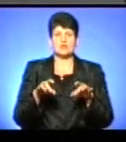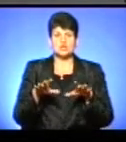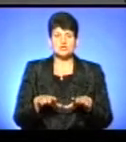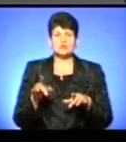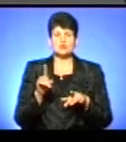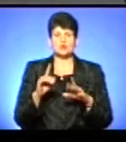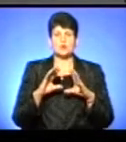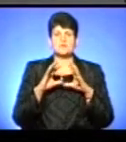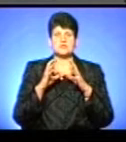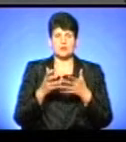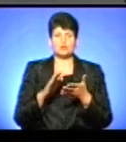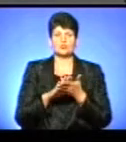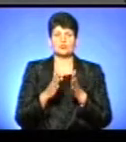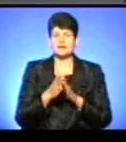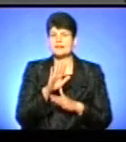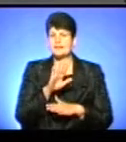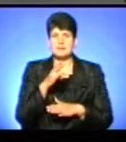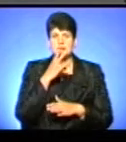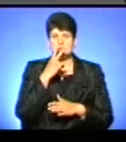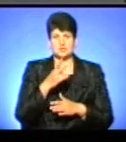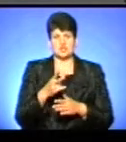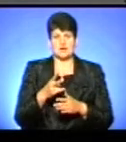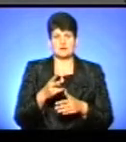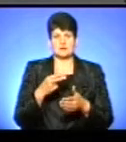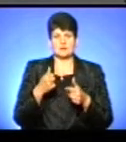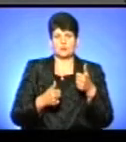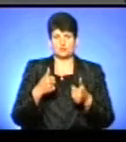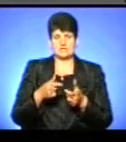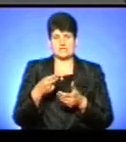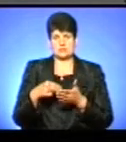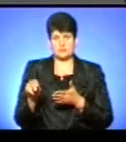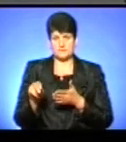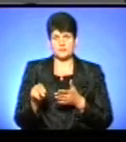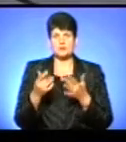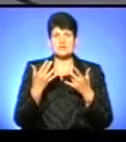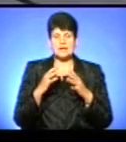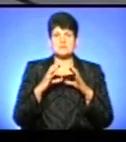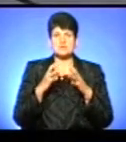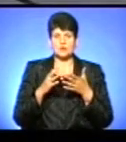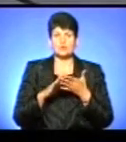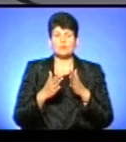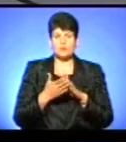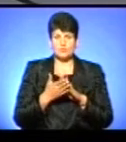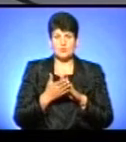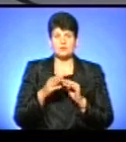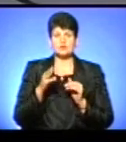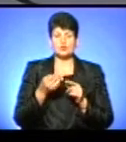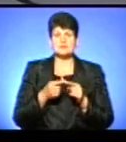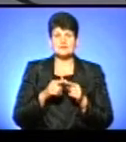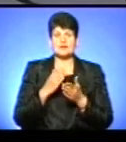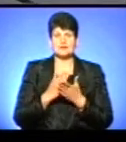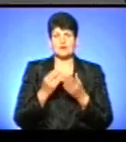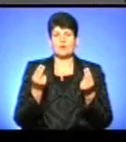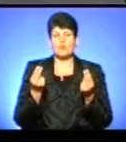щодо міжнародної угоди, яка не передбачає тендерних закупівель. Тобто, оскільки міжнародна допомога, то, власне… Це є кошти